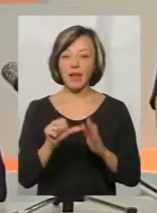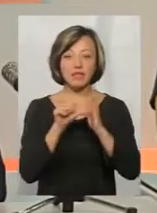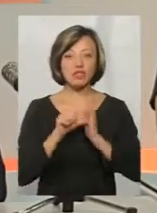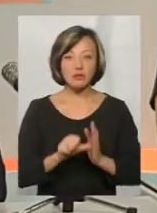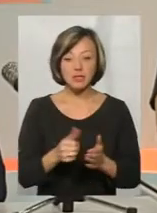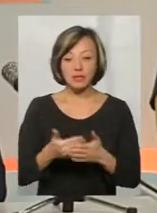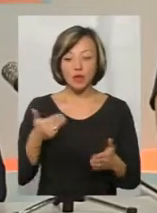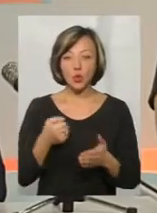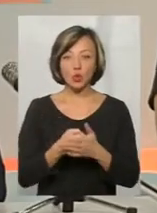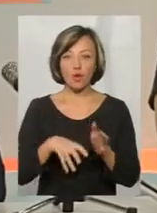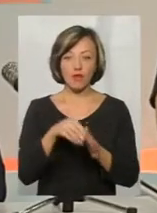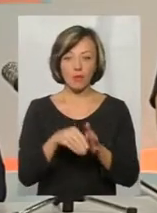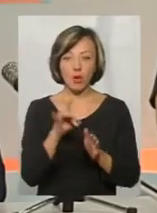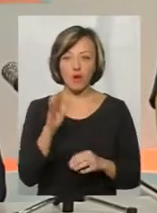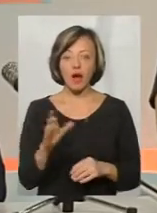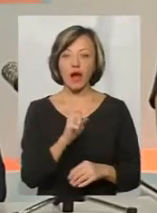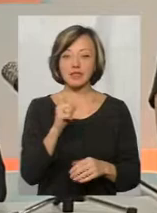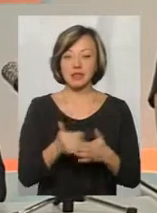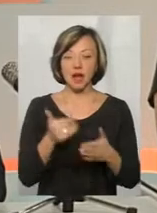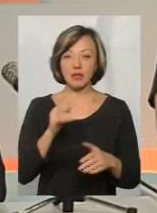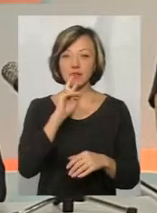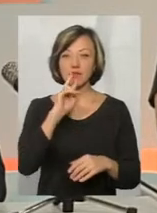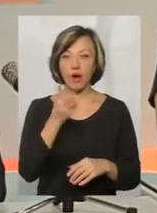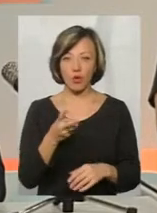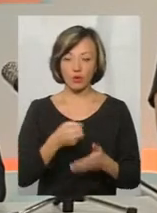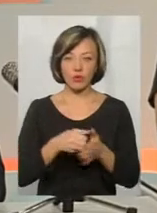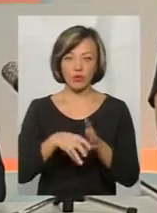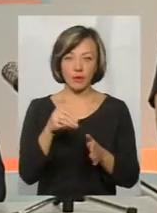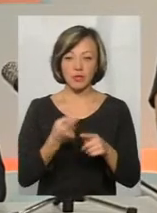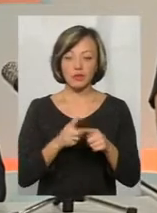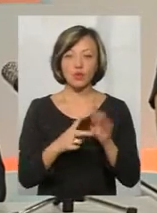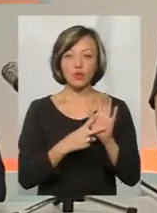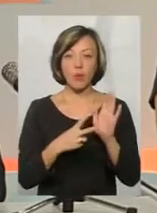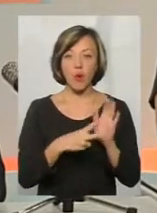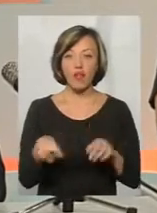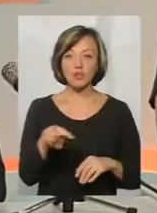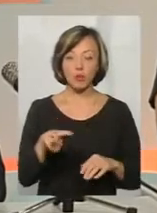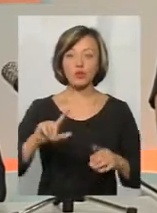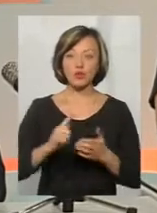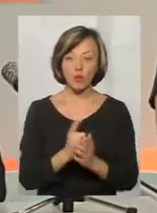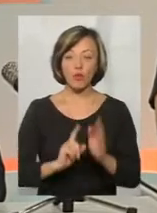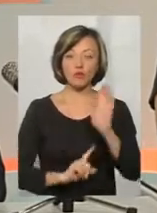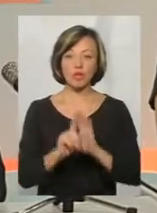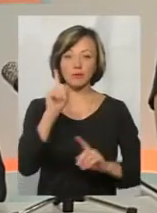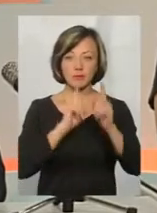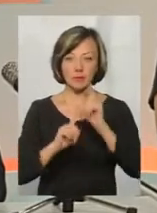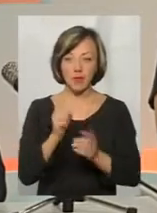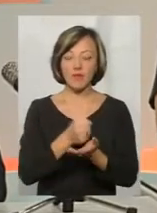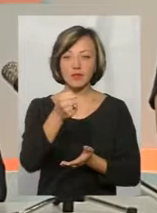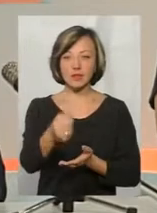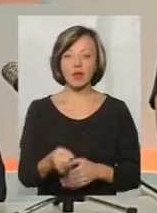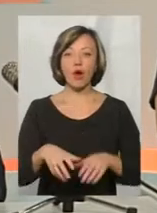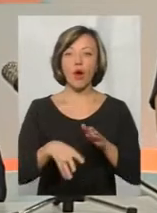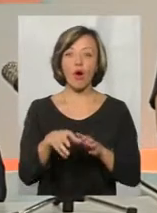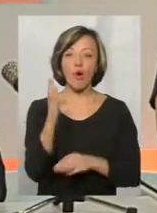виборів, як в нас це зазвичай роблять, а за два роки до виборів. І зараз, от 7 листопада, починається сесія, знову будуть поставлені на голосування два